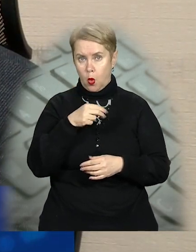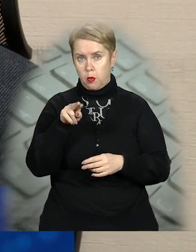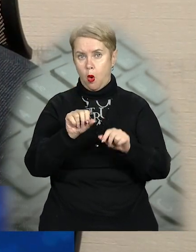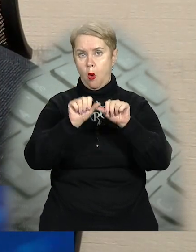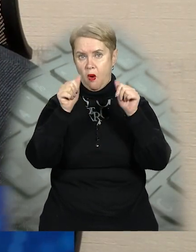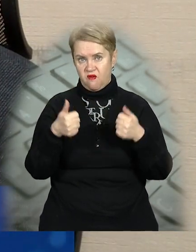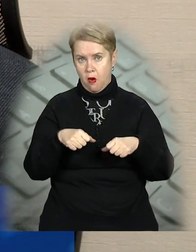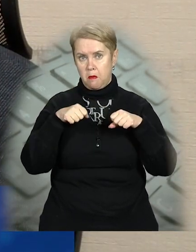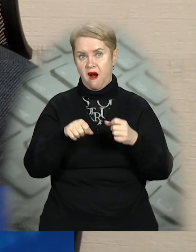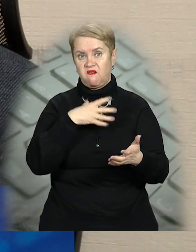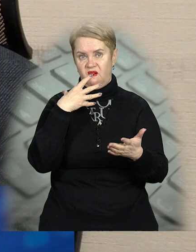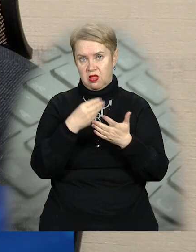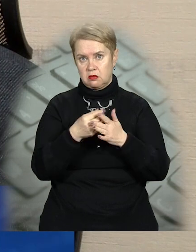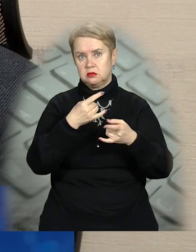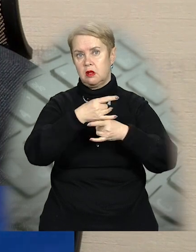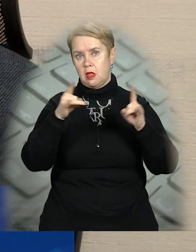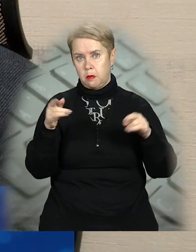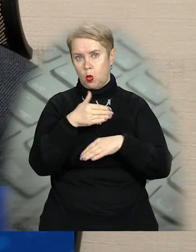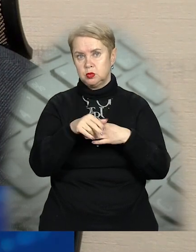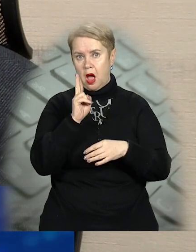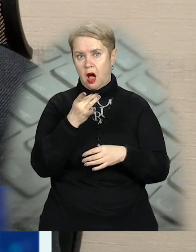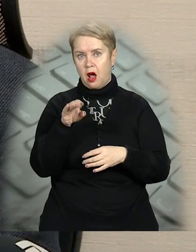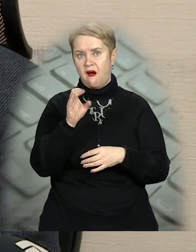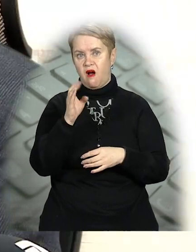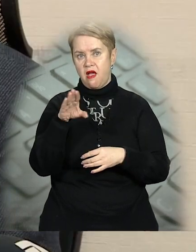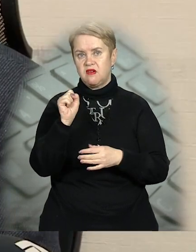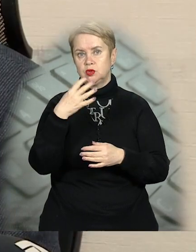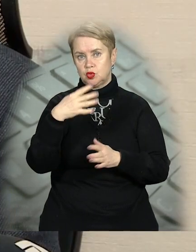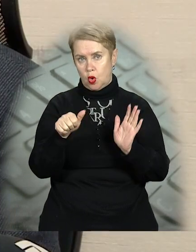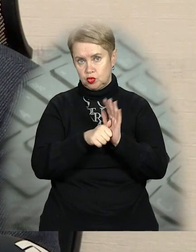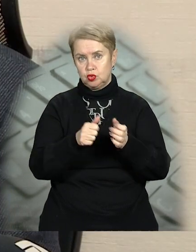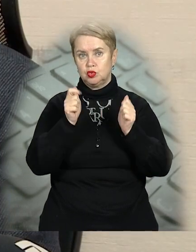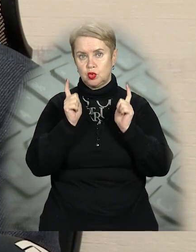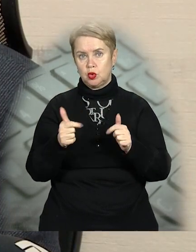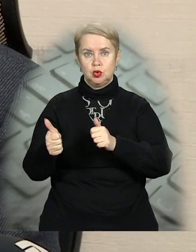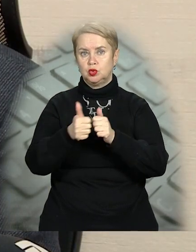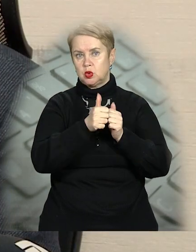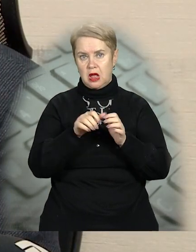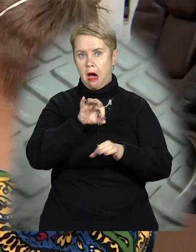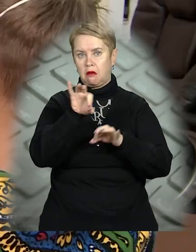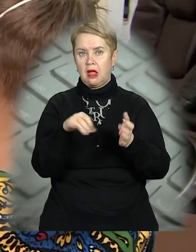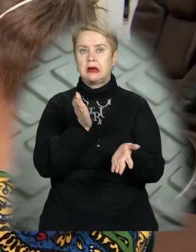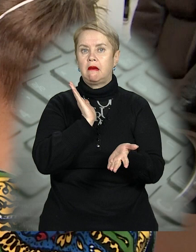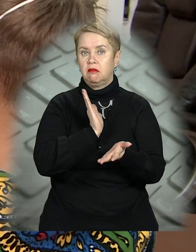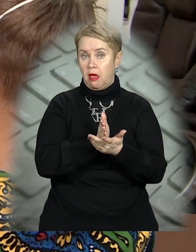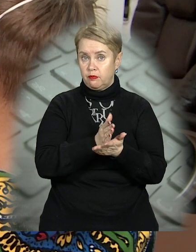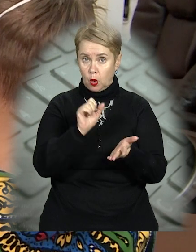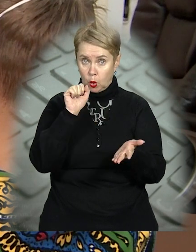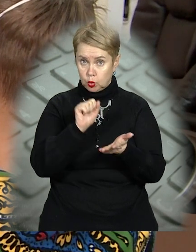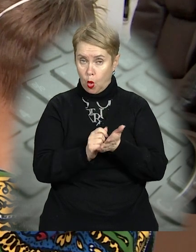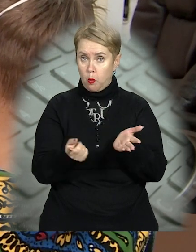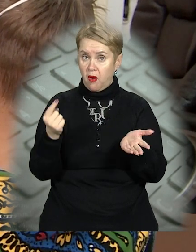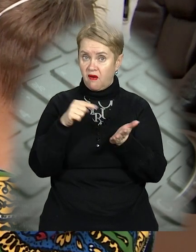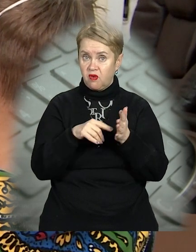оформлення правовласності на балкон по вулиці Караваєва, 46. Згода сусідів і архітектора є. У документах